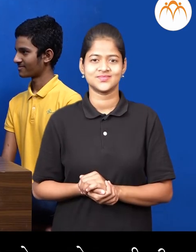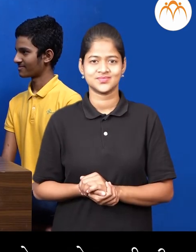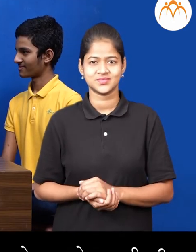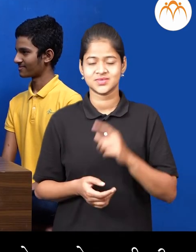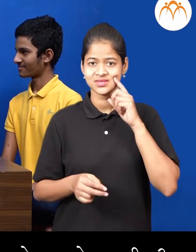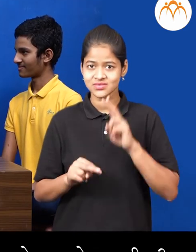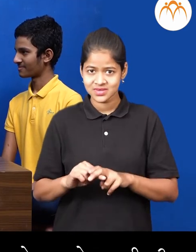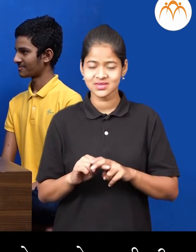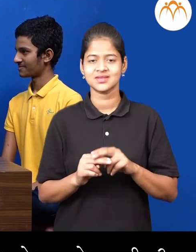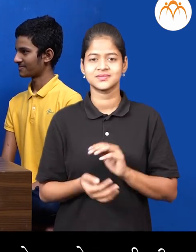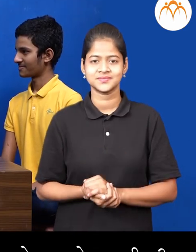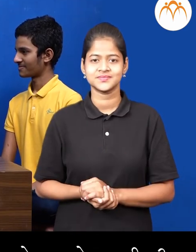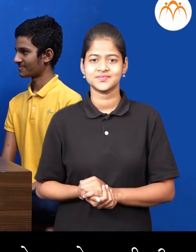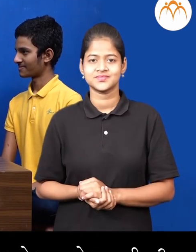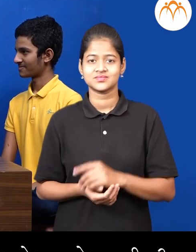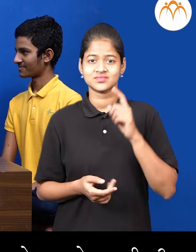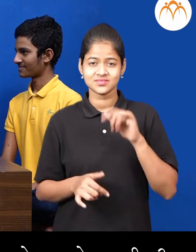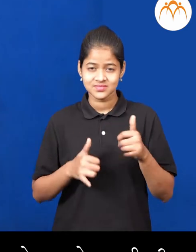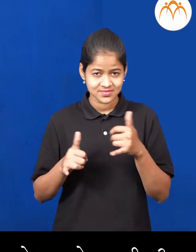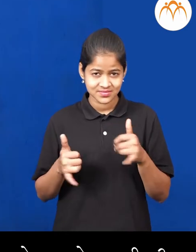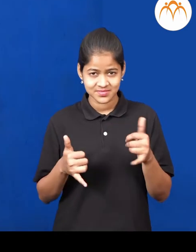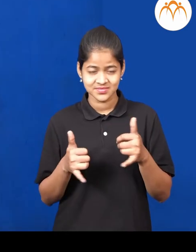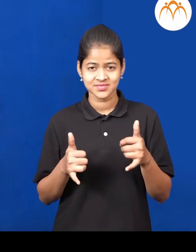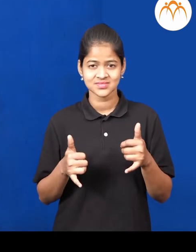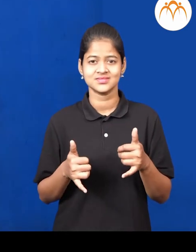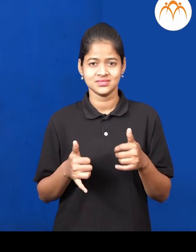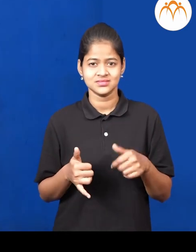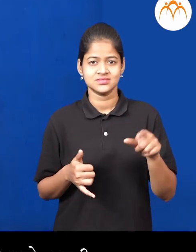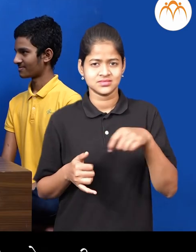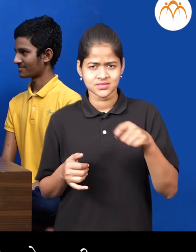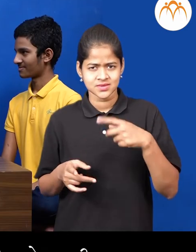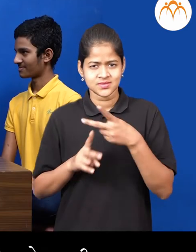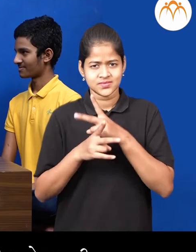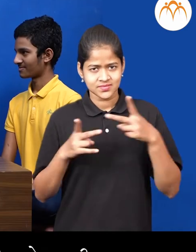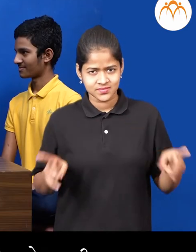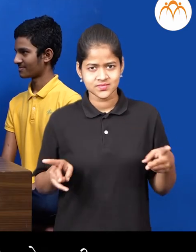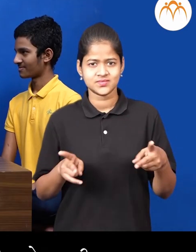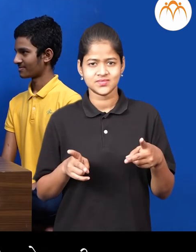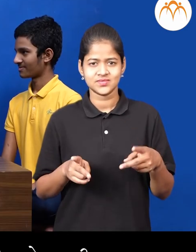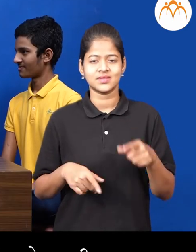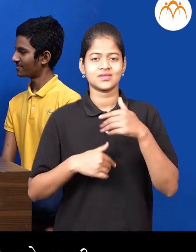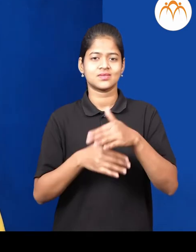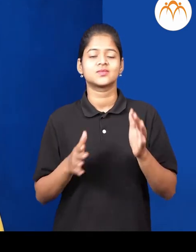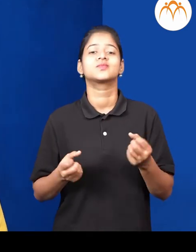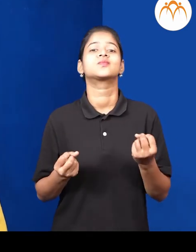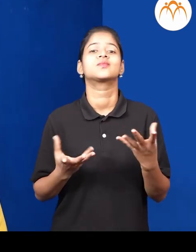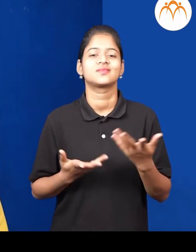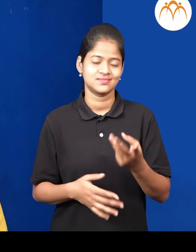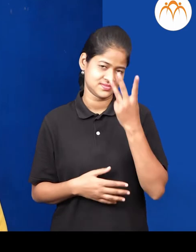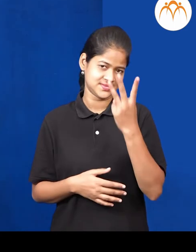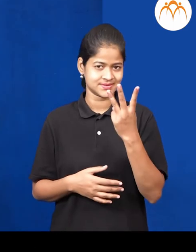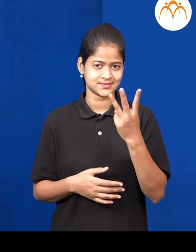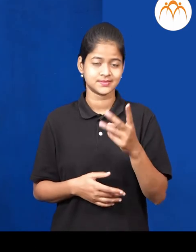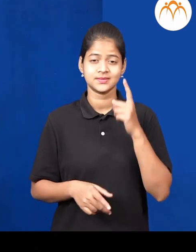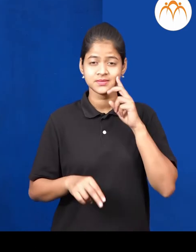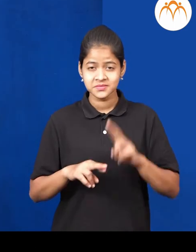भातुकली खेयाचेसेल, तर किती डबे काड़ावे लगतील? तीन. आणि जर आगड़ी खेयाचेसेल, तर? तरी पन तीन अच.